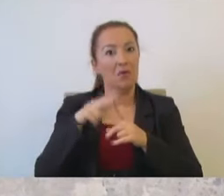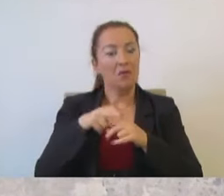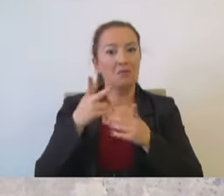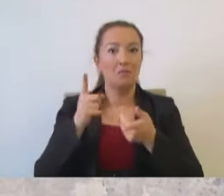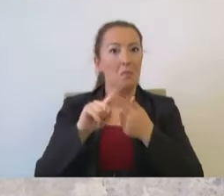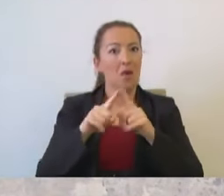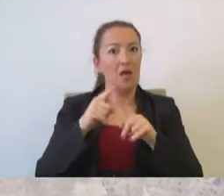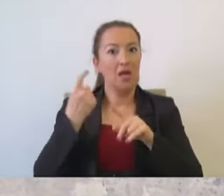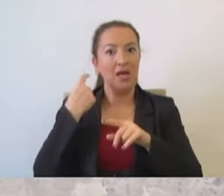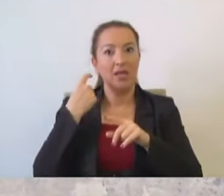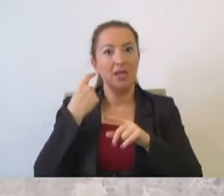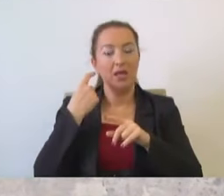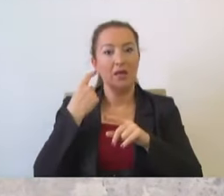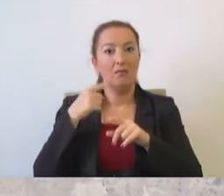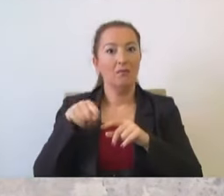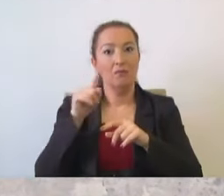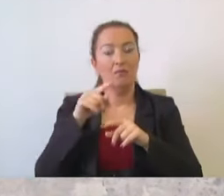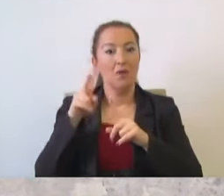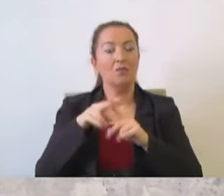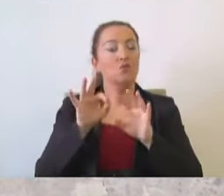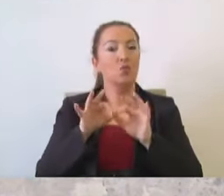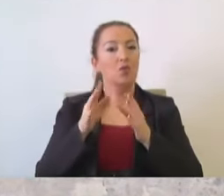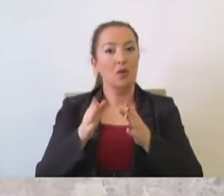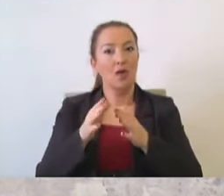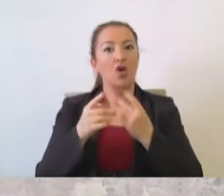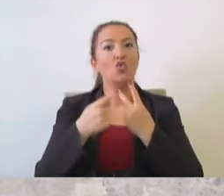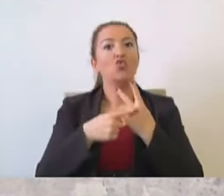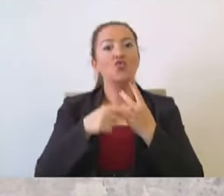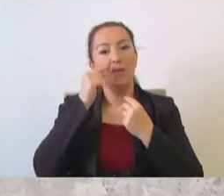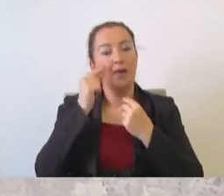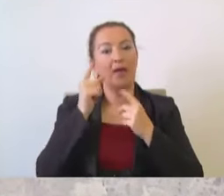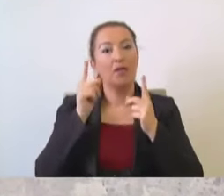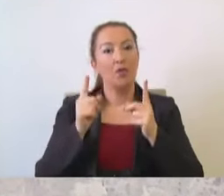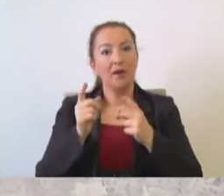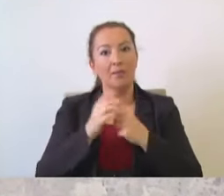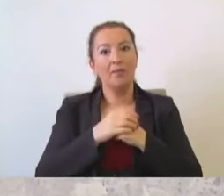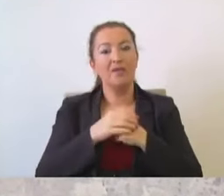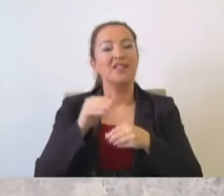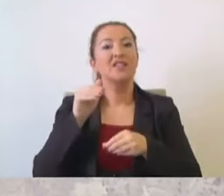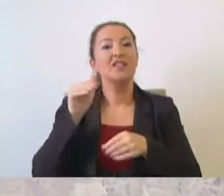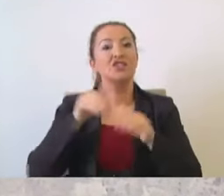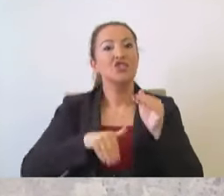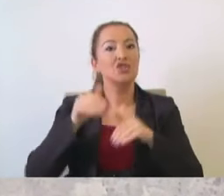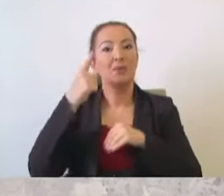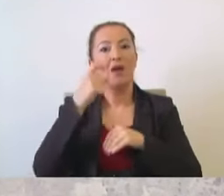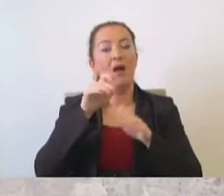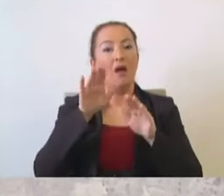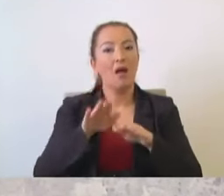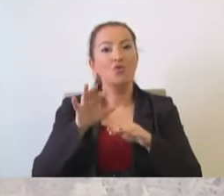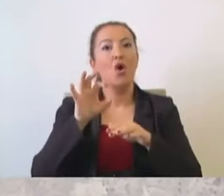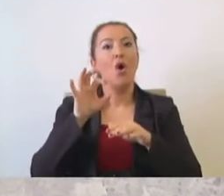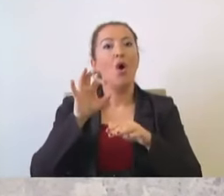partinin yetkili organları mutlaka katılmıştır. Yusuf Bey'in dönemi. Seçimlere bir ay kalmış